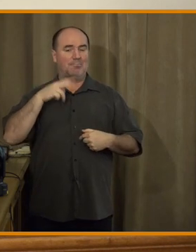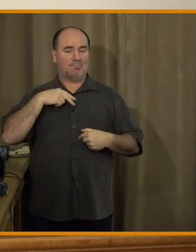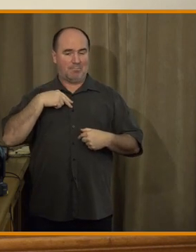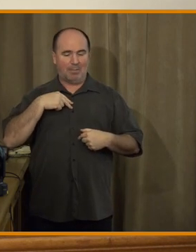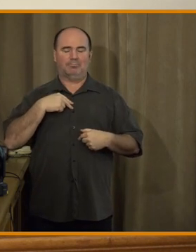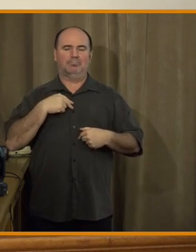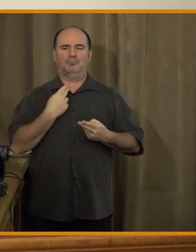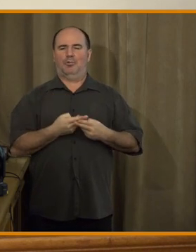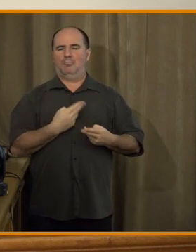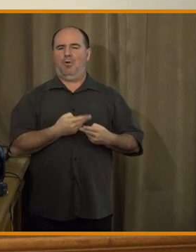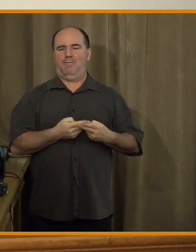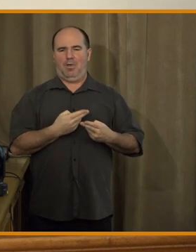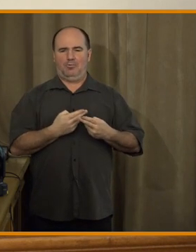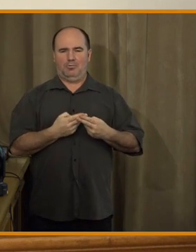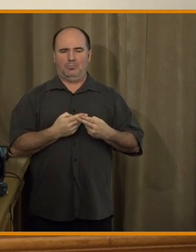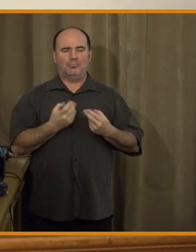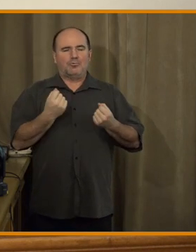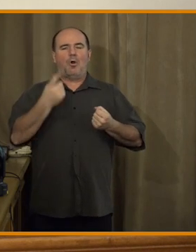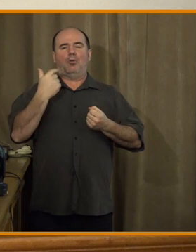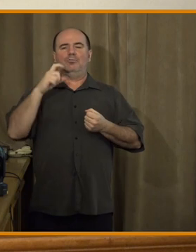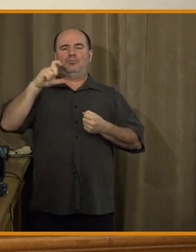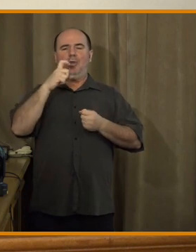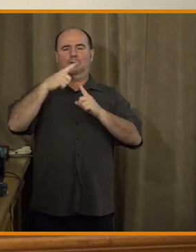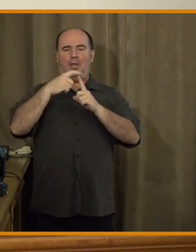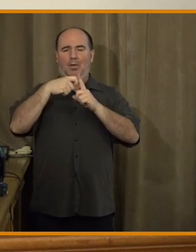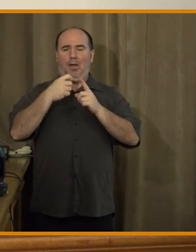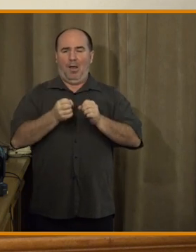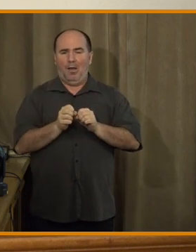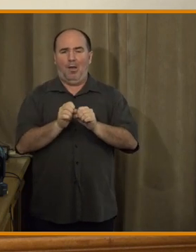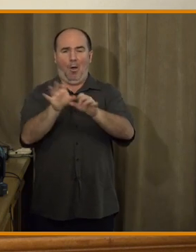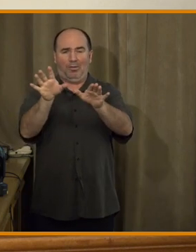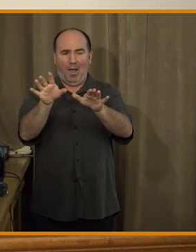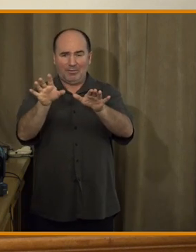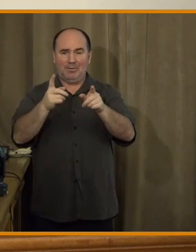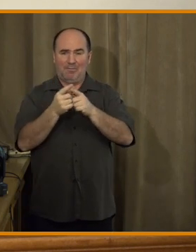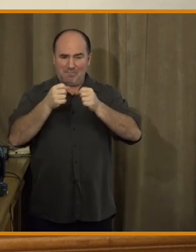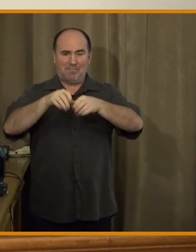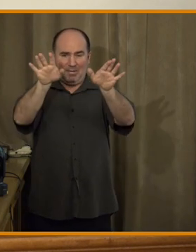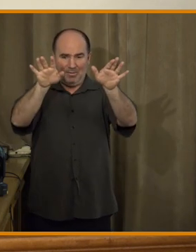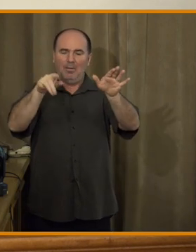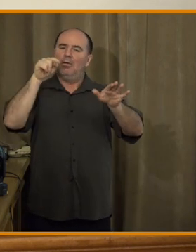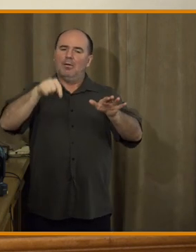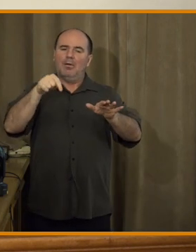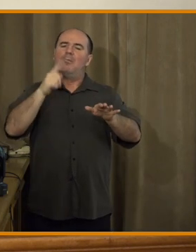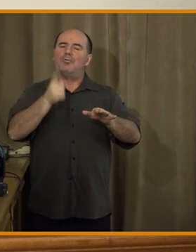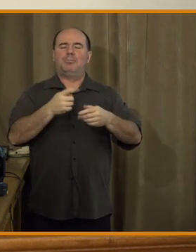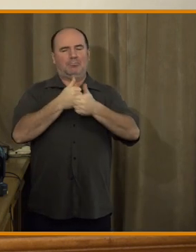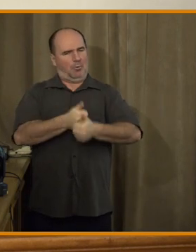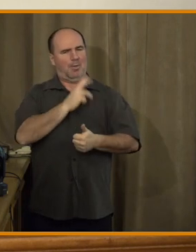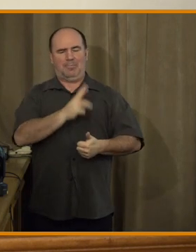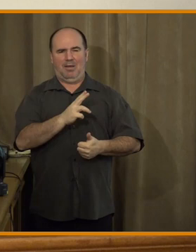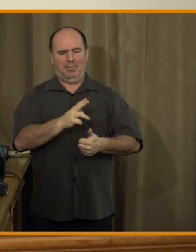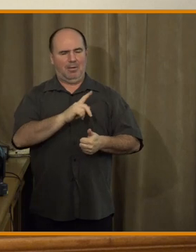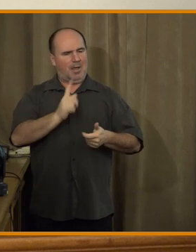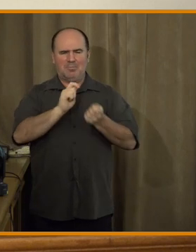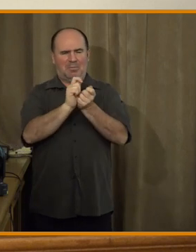chatky jde ven, aby bylo v pořádku, aby bylo pravdivé, aby nebylo zkreslené, aby v tom nebyly předsudky, aby